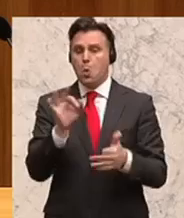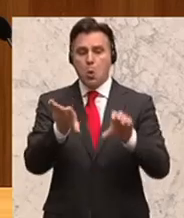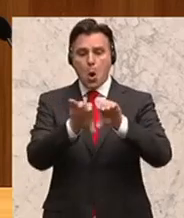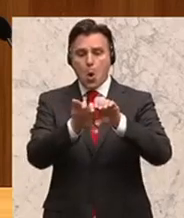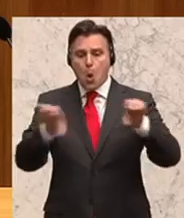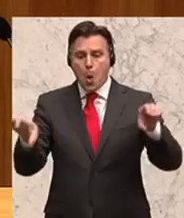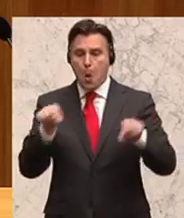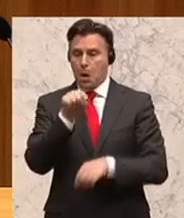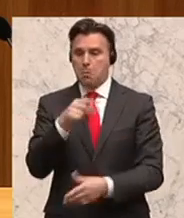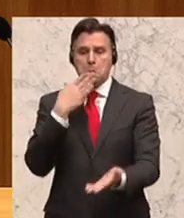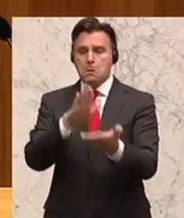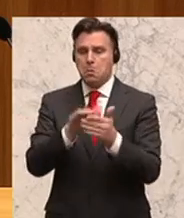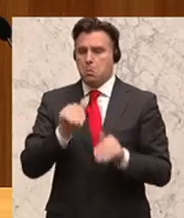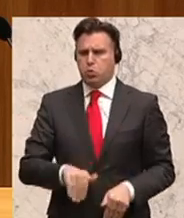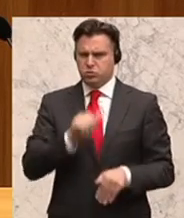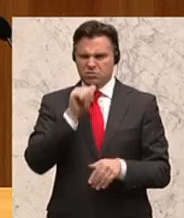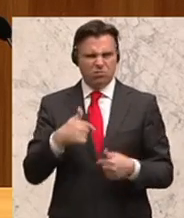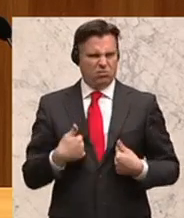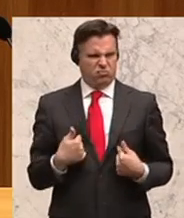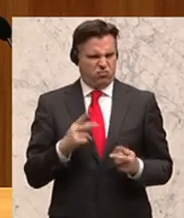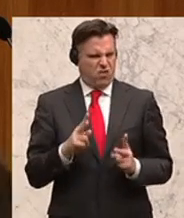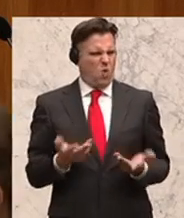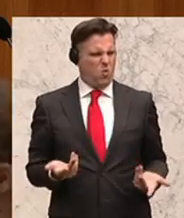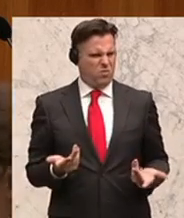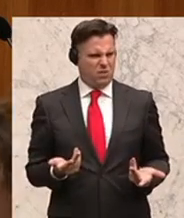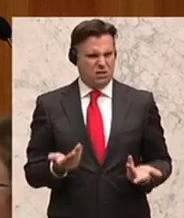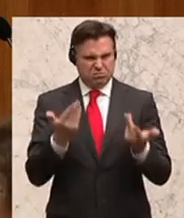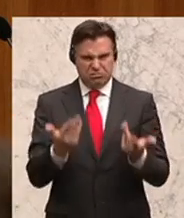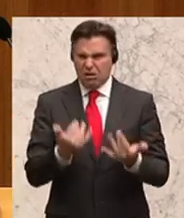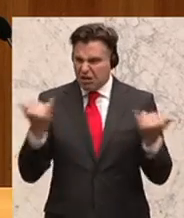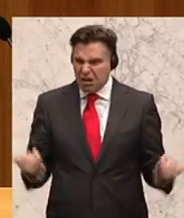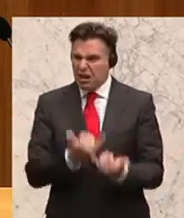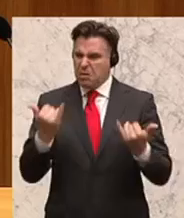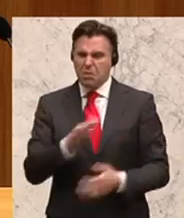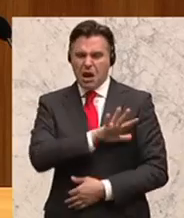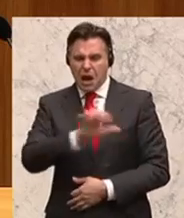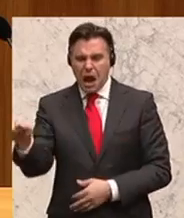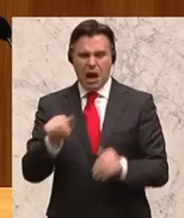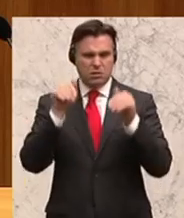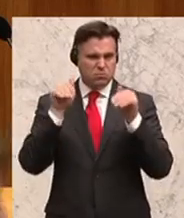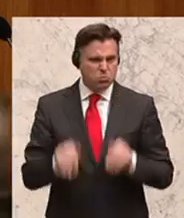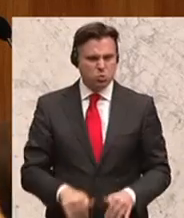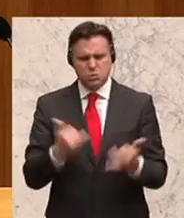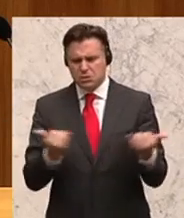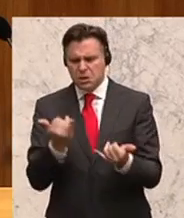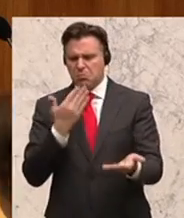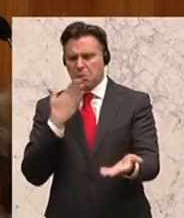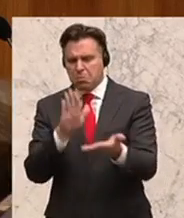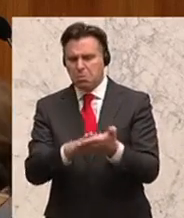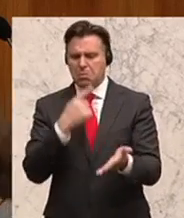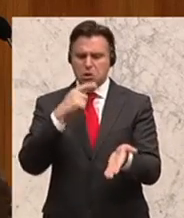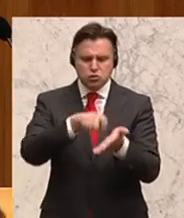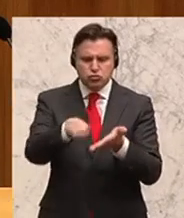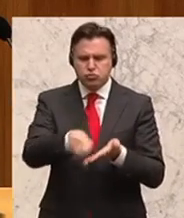ist. Das fällt mir wirklich schwer nachzuvollziehen, warum es nicht immer möglich sein soll, darauf zu